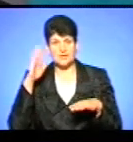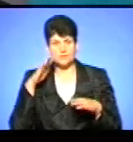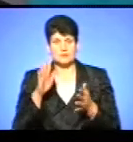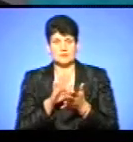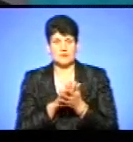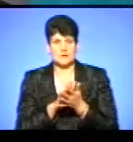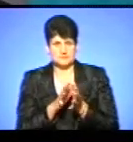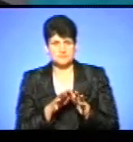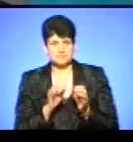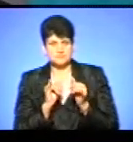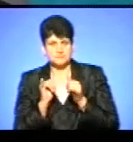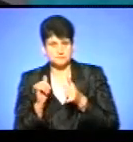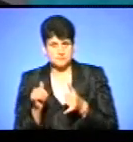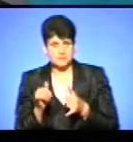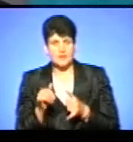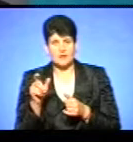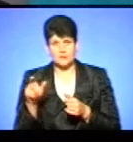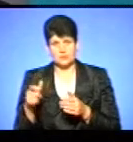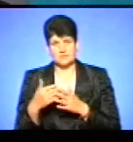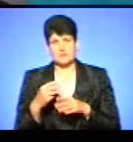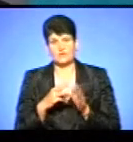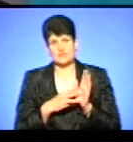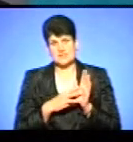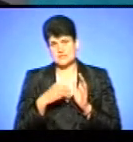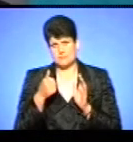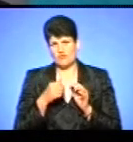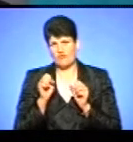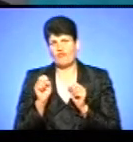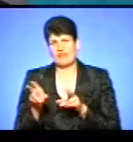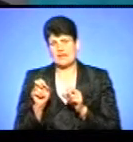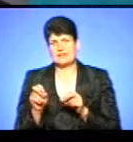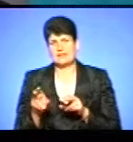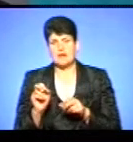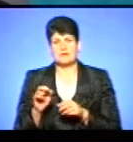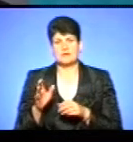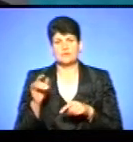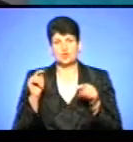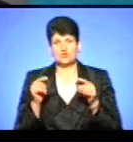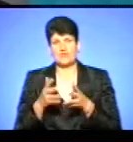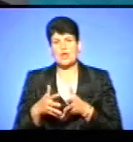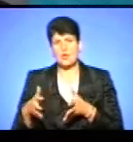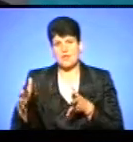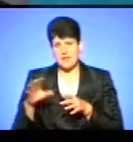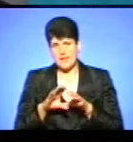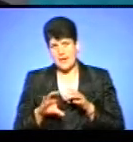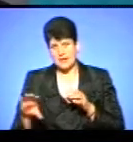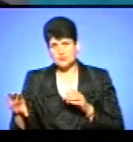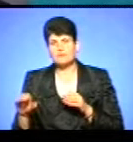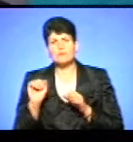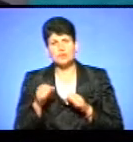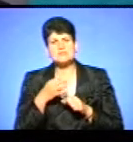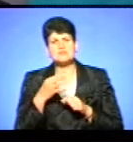Септика мешканці близько восьми років викидали у дощовий колектор. Ви можете сказати, куди